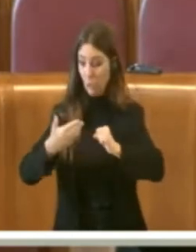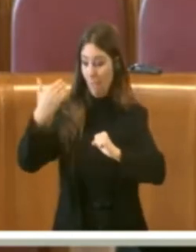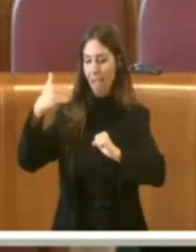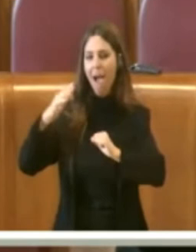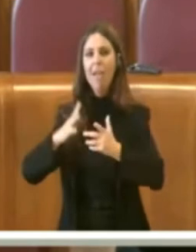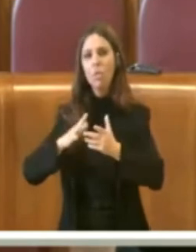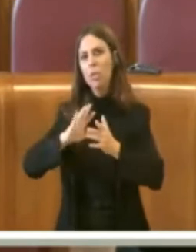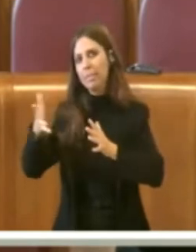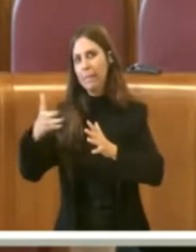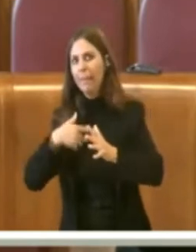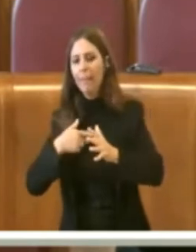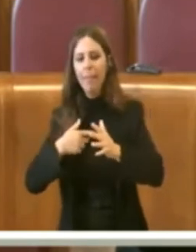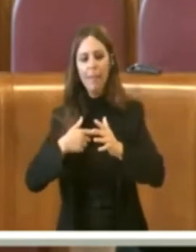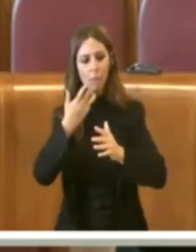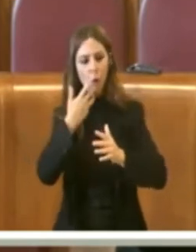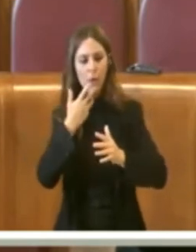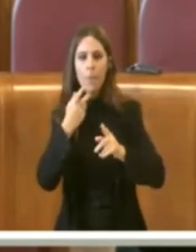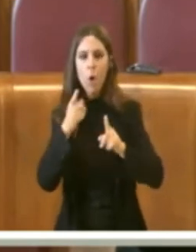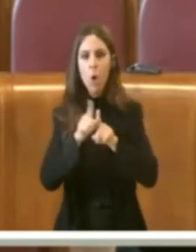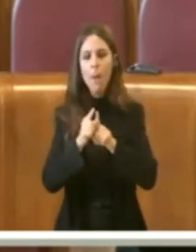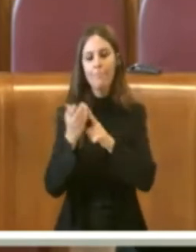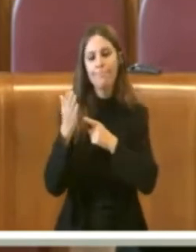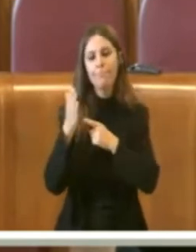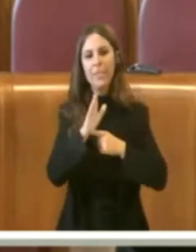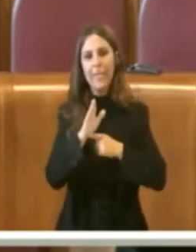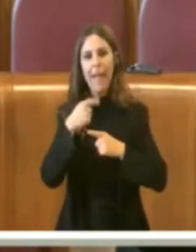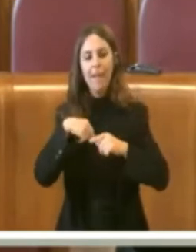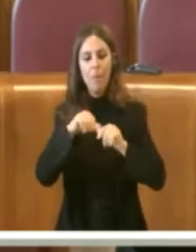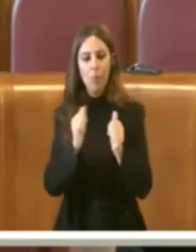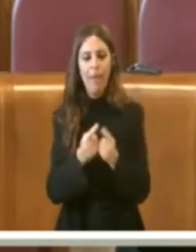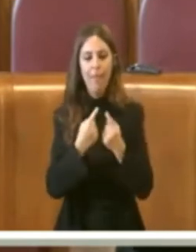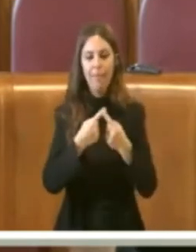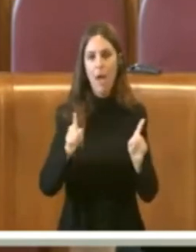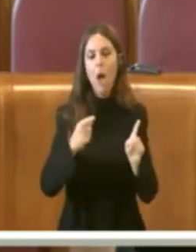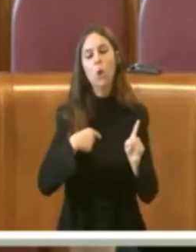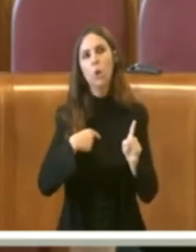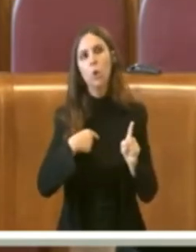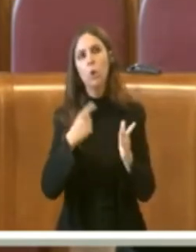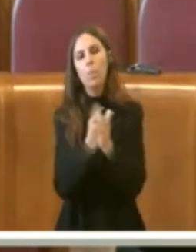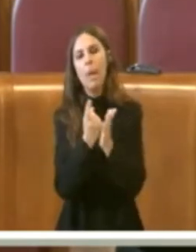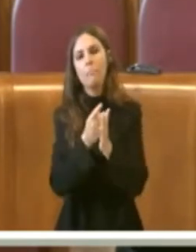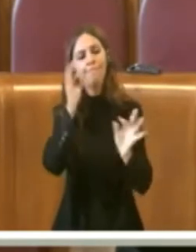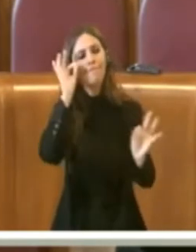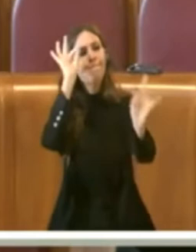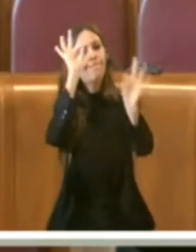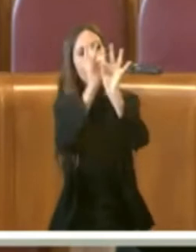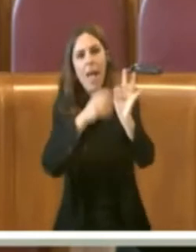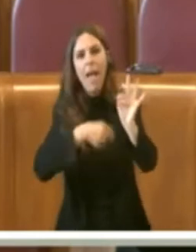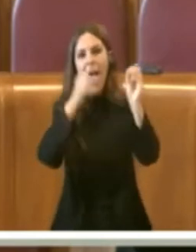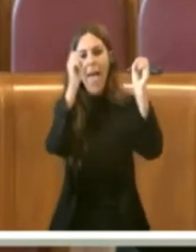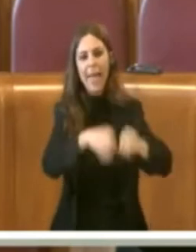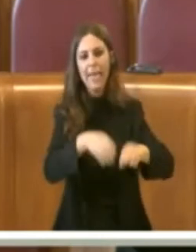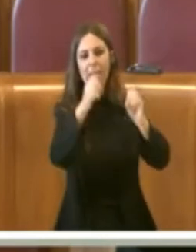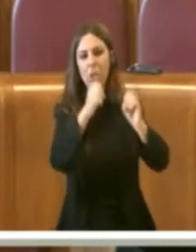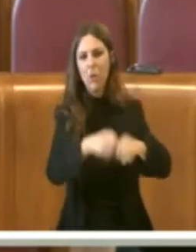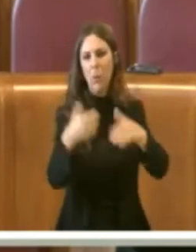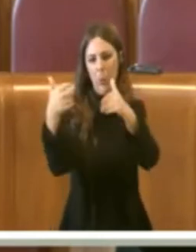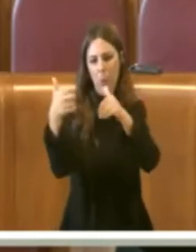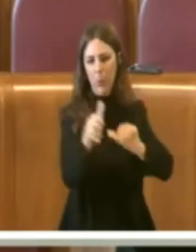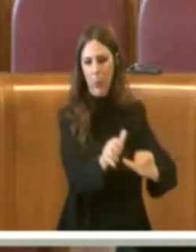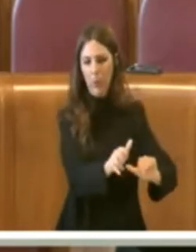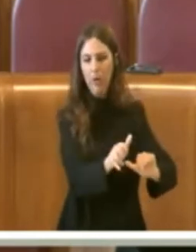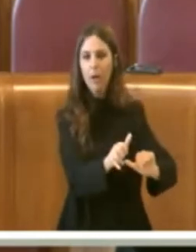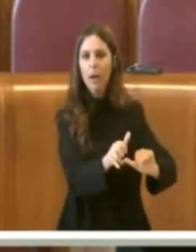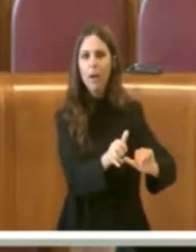battere sulla riduzione. Come passo prioritario è assoluto, non ce ne devono